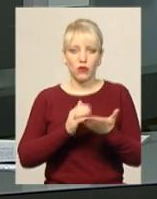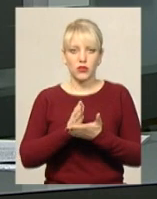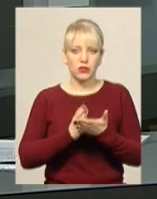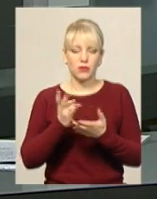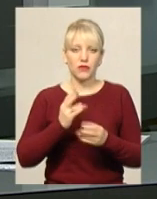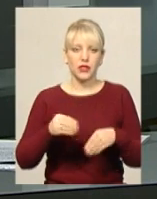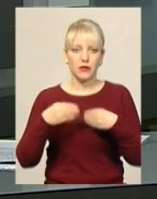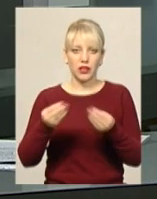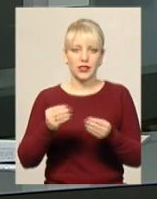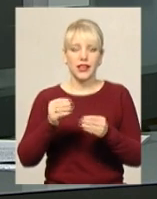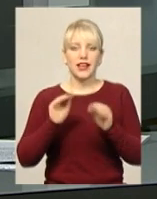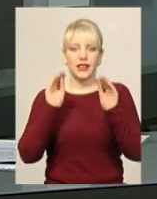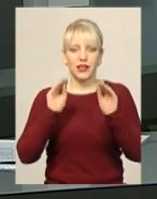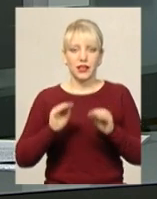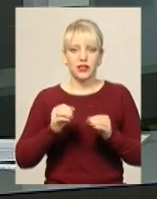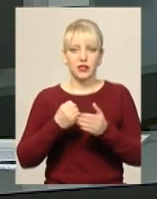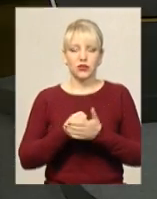декларації до 1 травня.